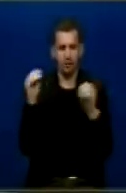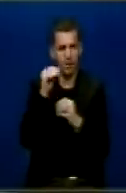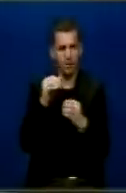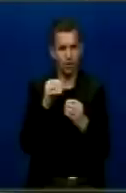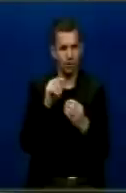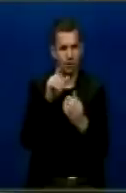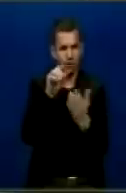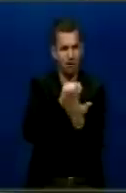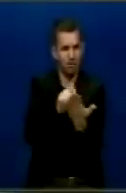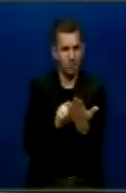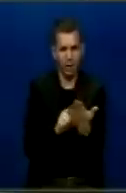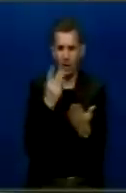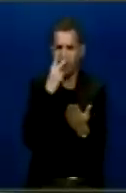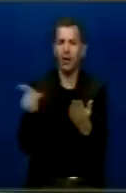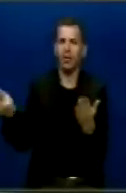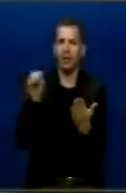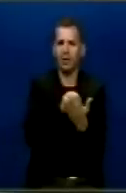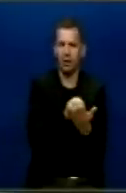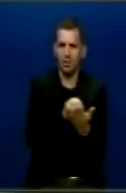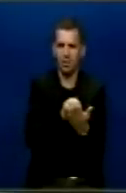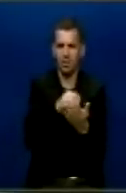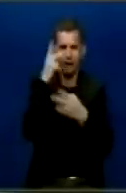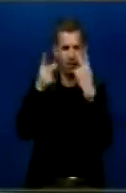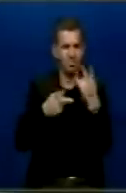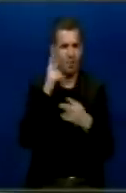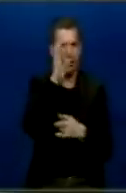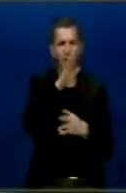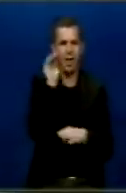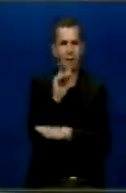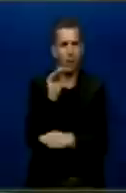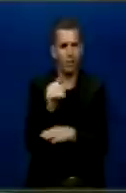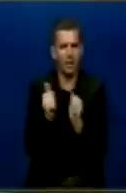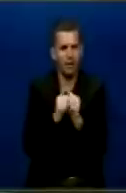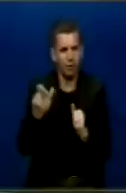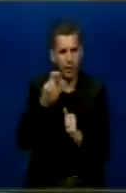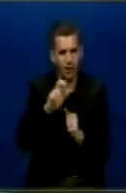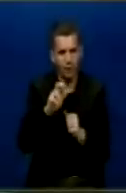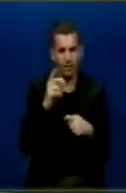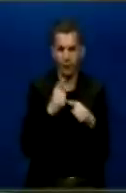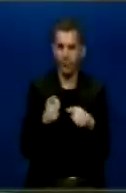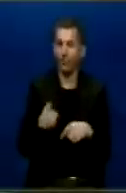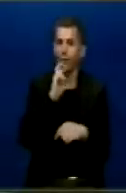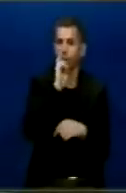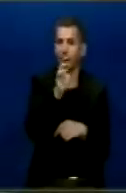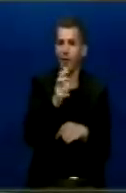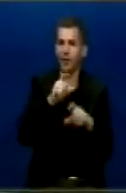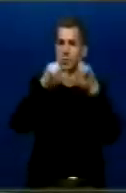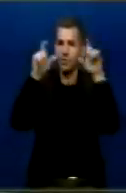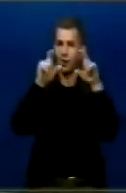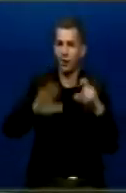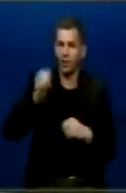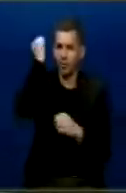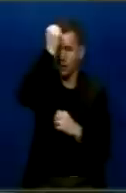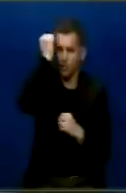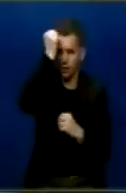është marë nga studimi i fizibilitetit, dhe në këtë përgjigja që jep një institucionatë Kosovës, ka